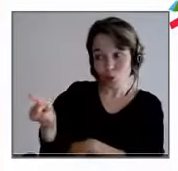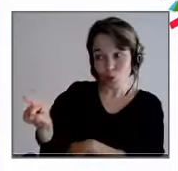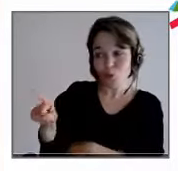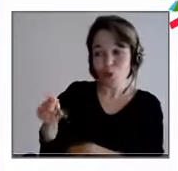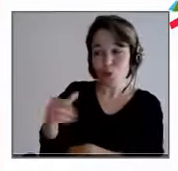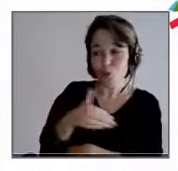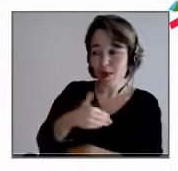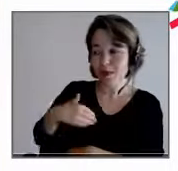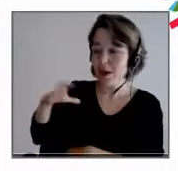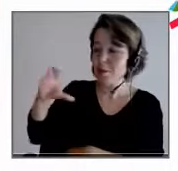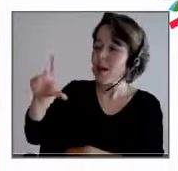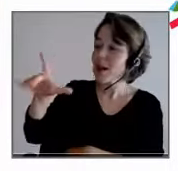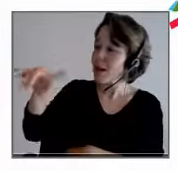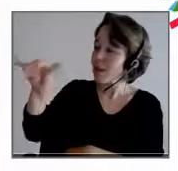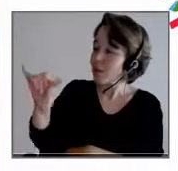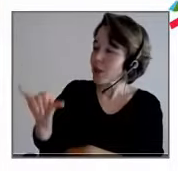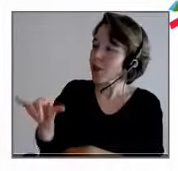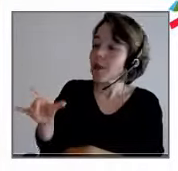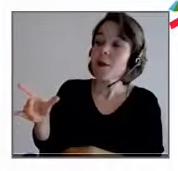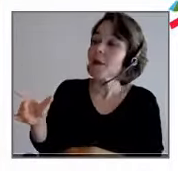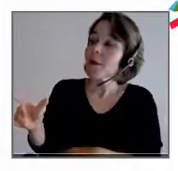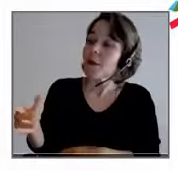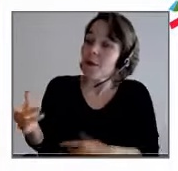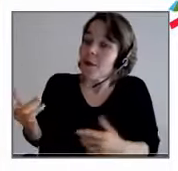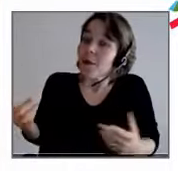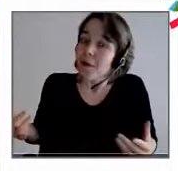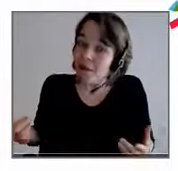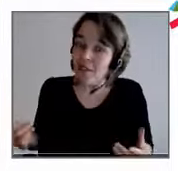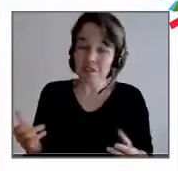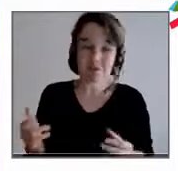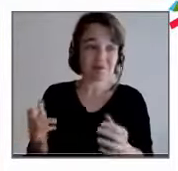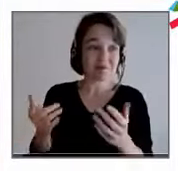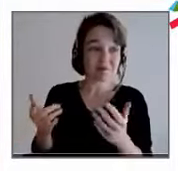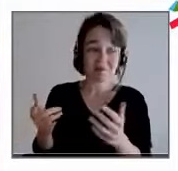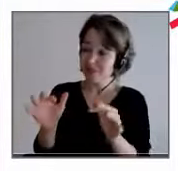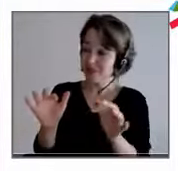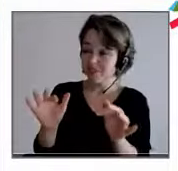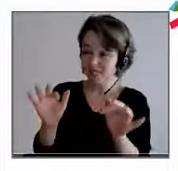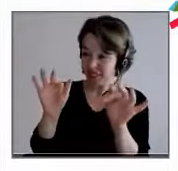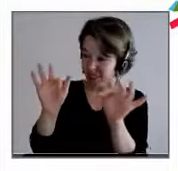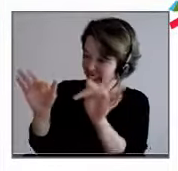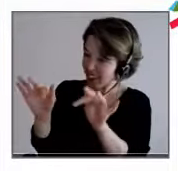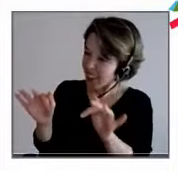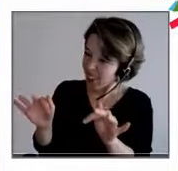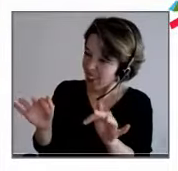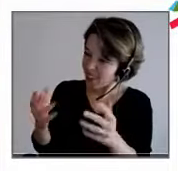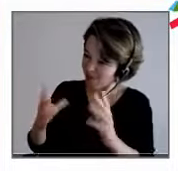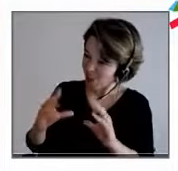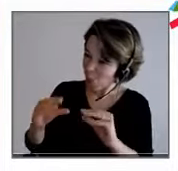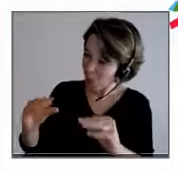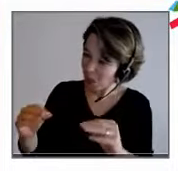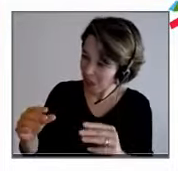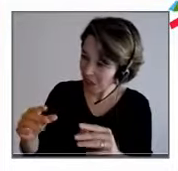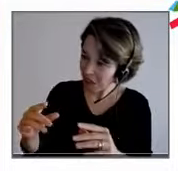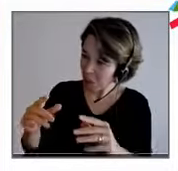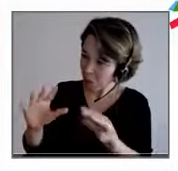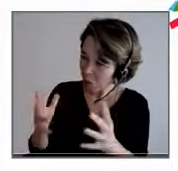La fraternité, ça se pratique ? Pour l'interrogation ? Ce n pas si facile que ça de Aucune idée.